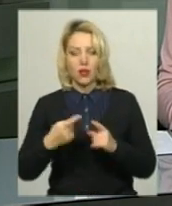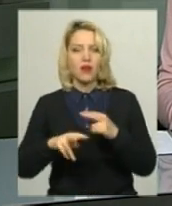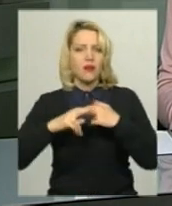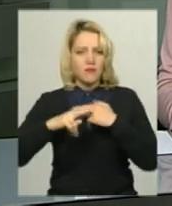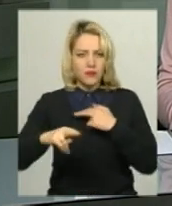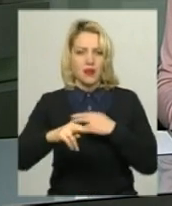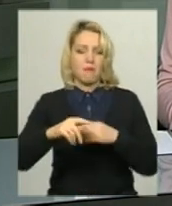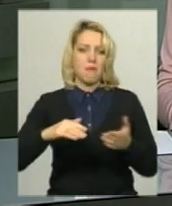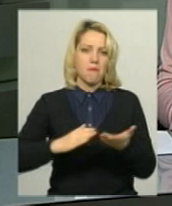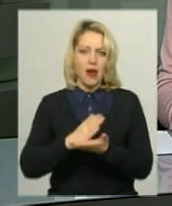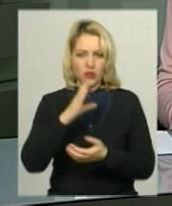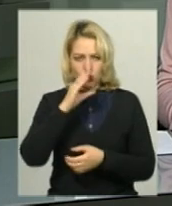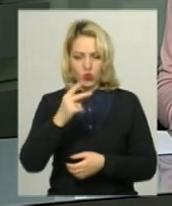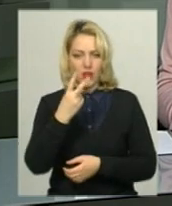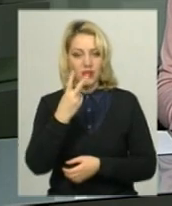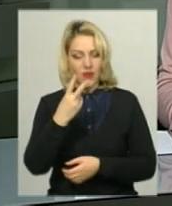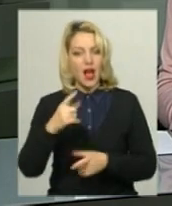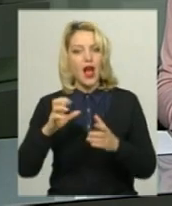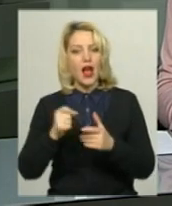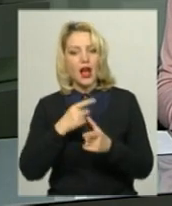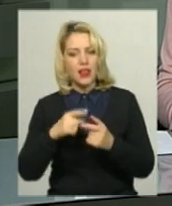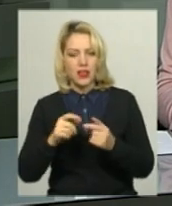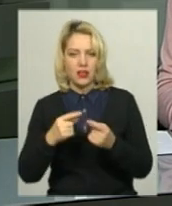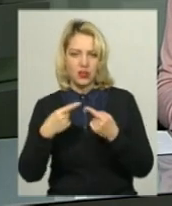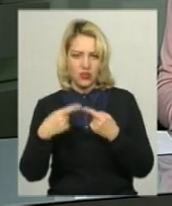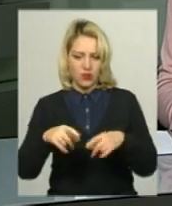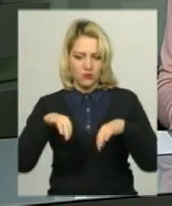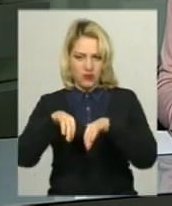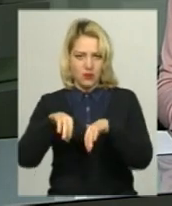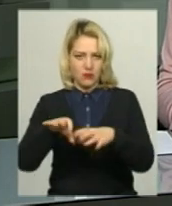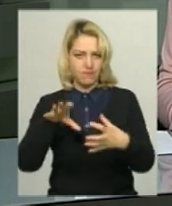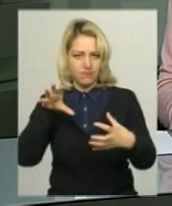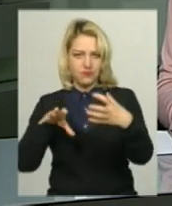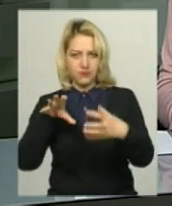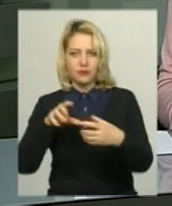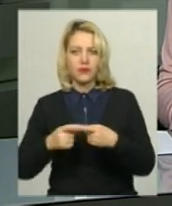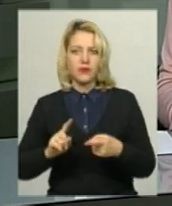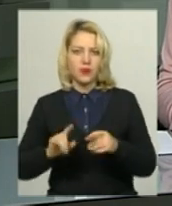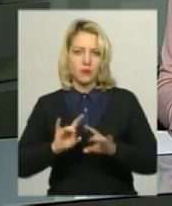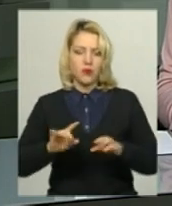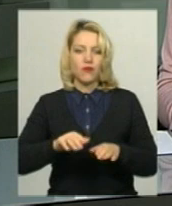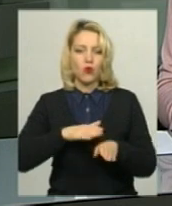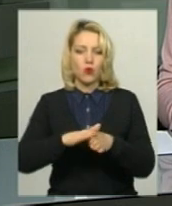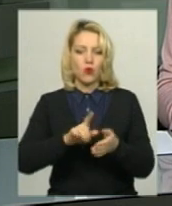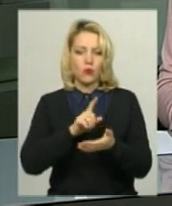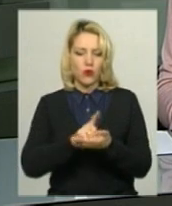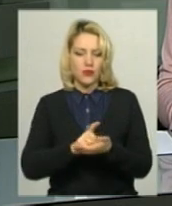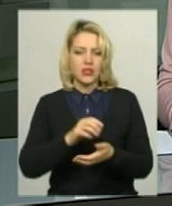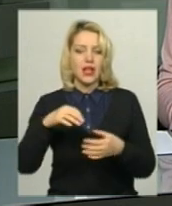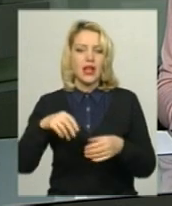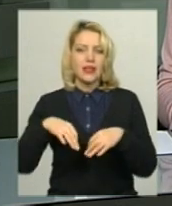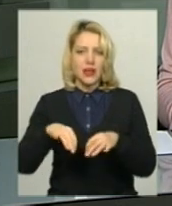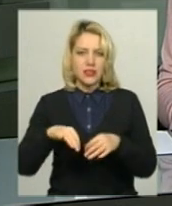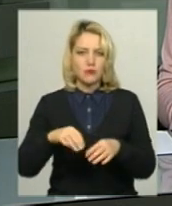маршрутом номер 2. Відрізняється лише транспортним засобом, повідомив виконуючий обов'язки начальника управління транспорту та зв'язку